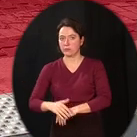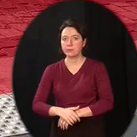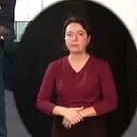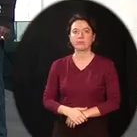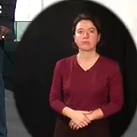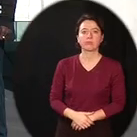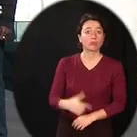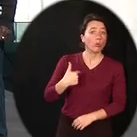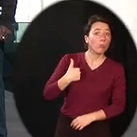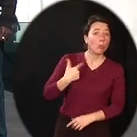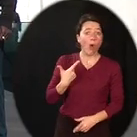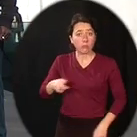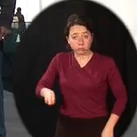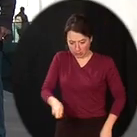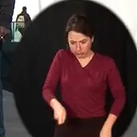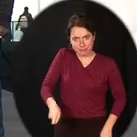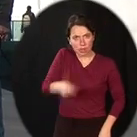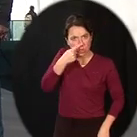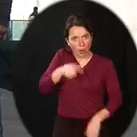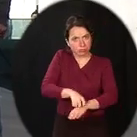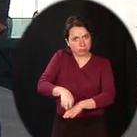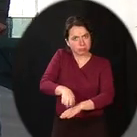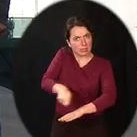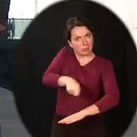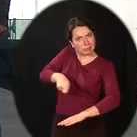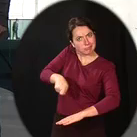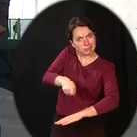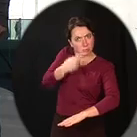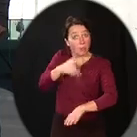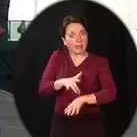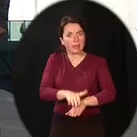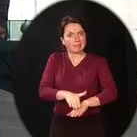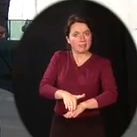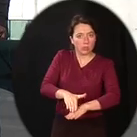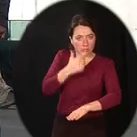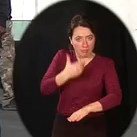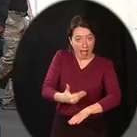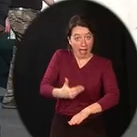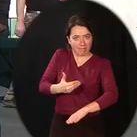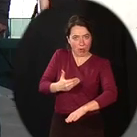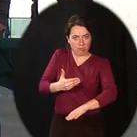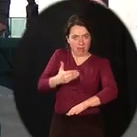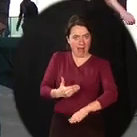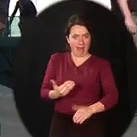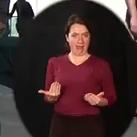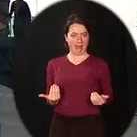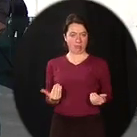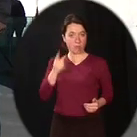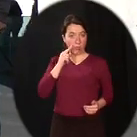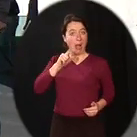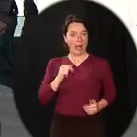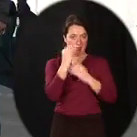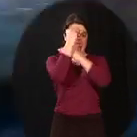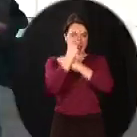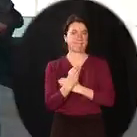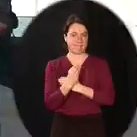zone à risque. Quand je touche avec mon pied ou ma canne une bande d'éveil de vigilance, je m'arrête derrière cette bande. Je sais